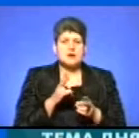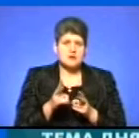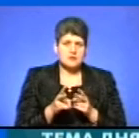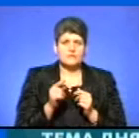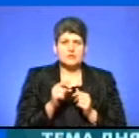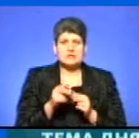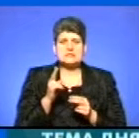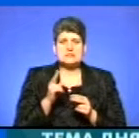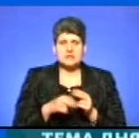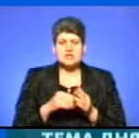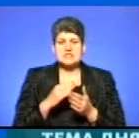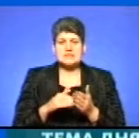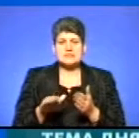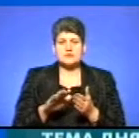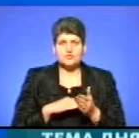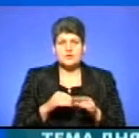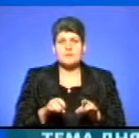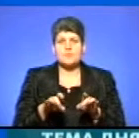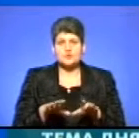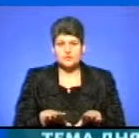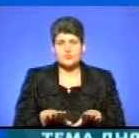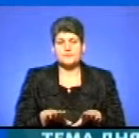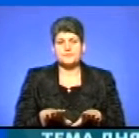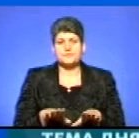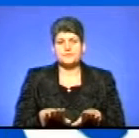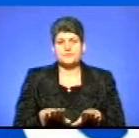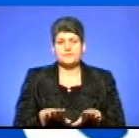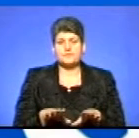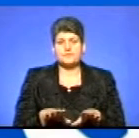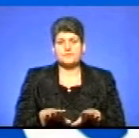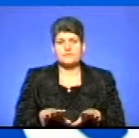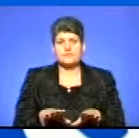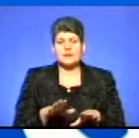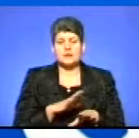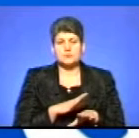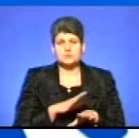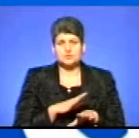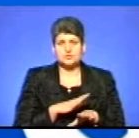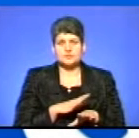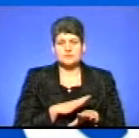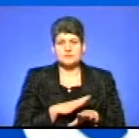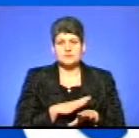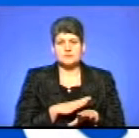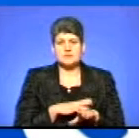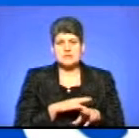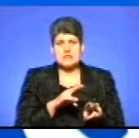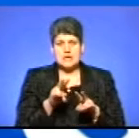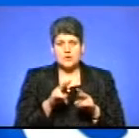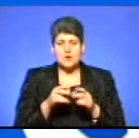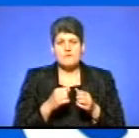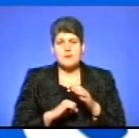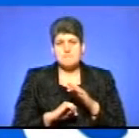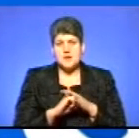вона закінчилась скасуванням цієї постанови про накладення адміністративного стягнення. Була свідкова база, тому що